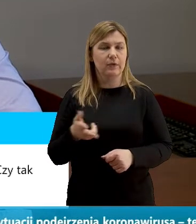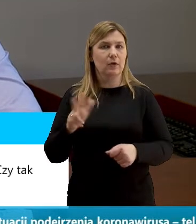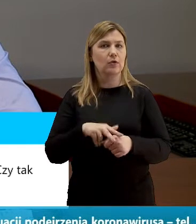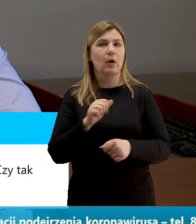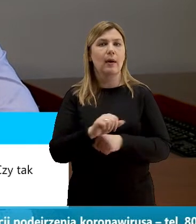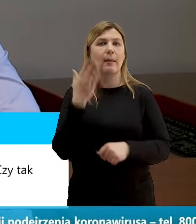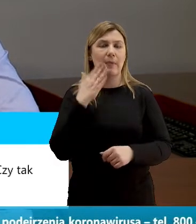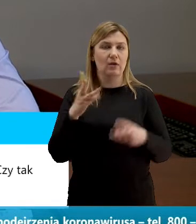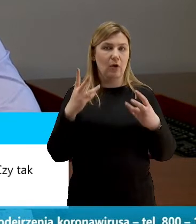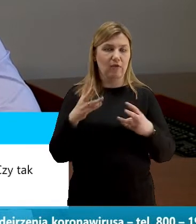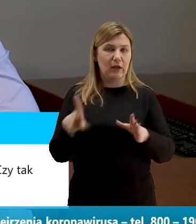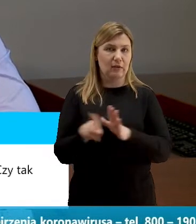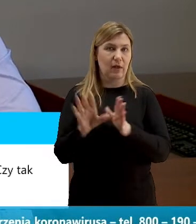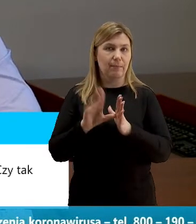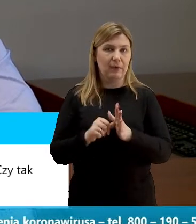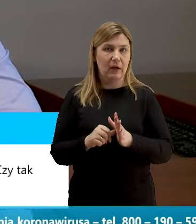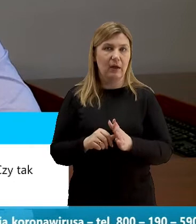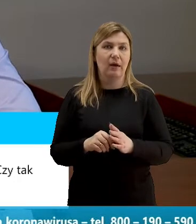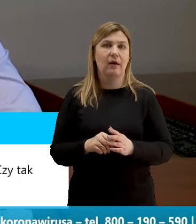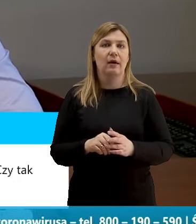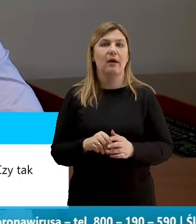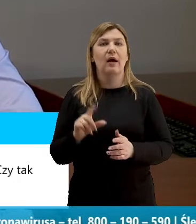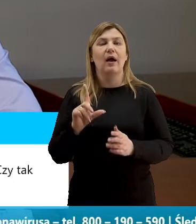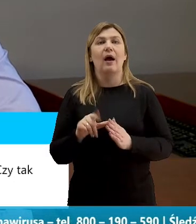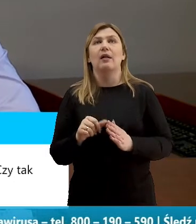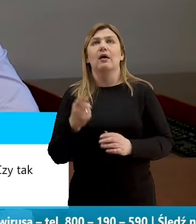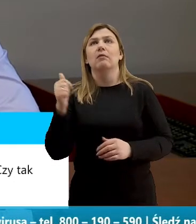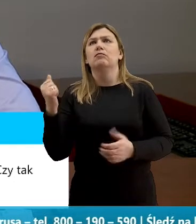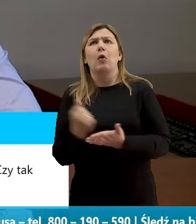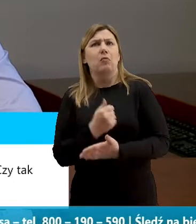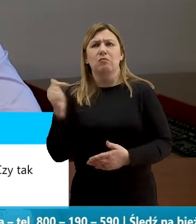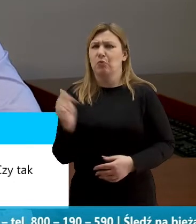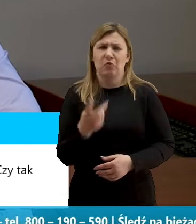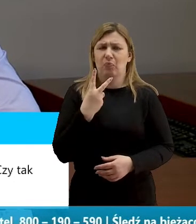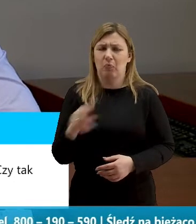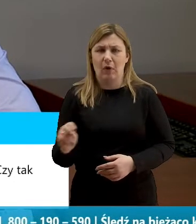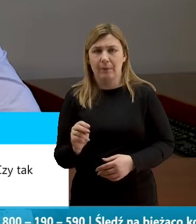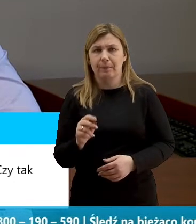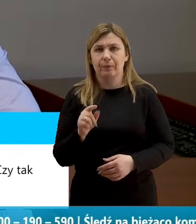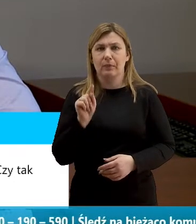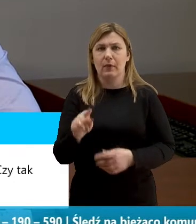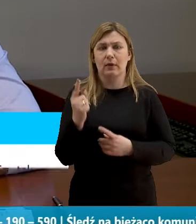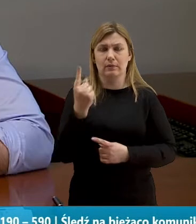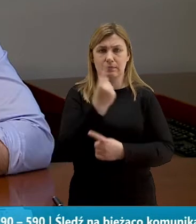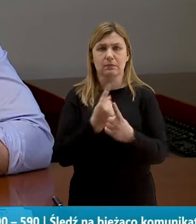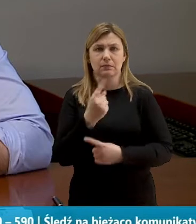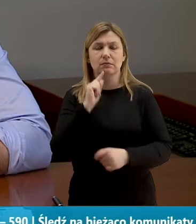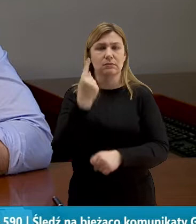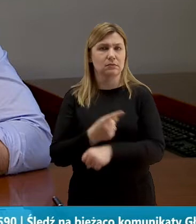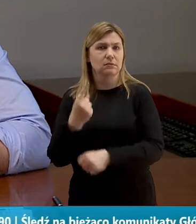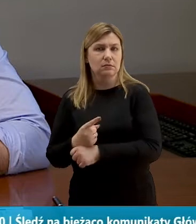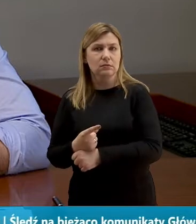funkcjonowanie miasta ale nie niezbędne i według takiego klucza zapadały decyzje o